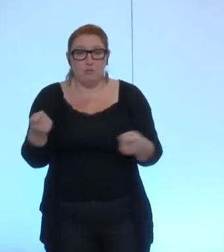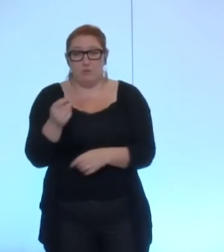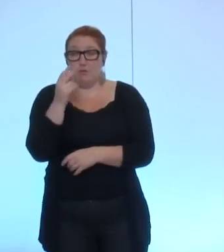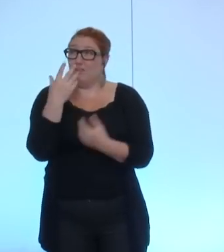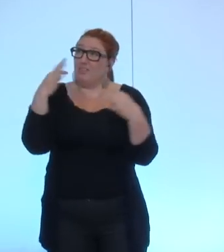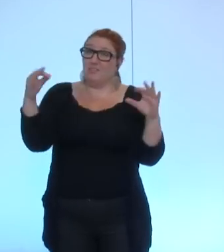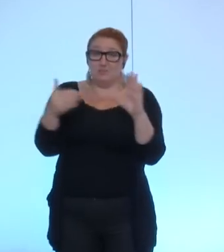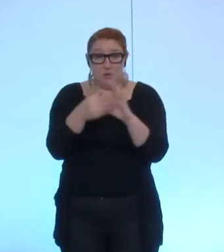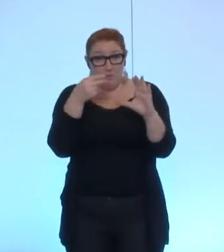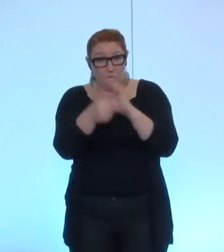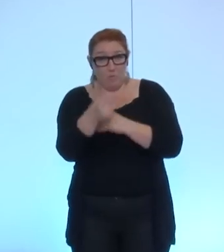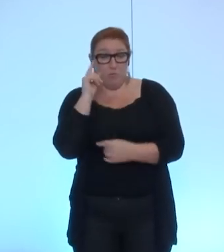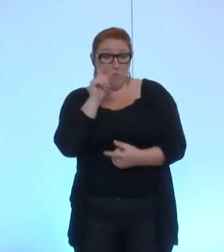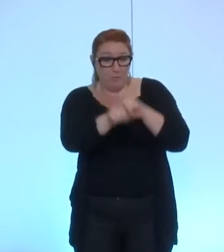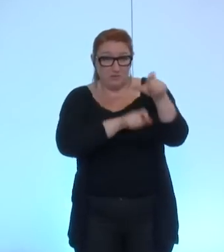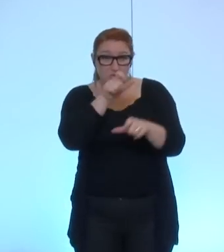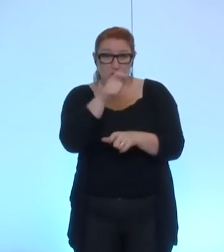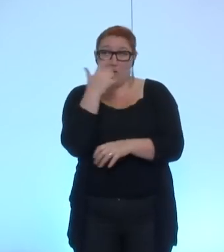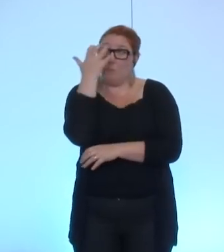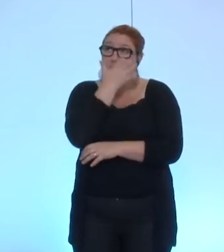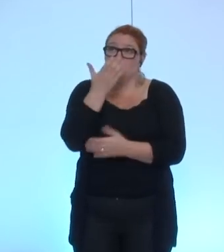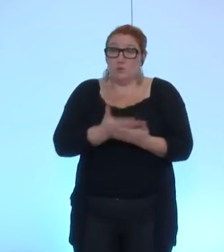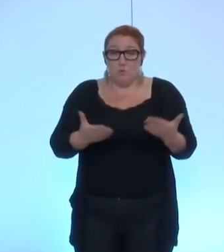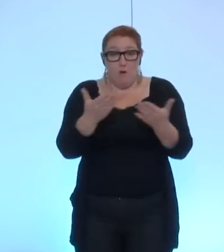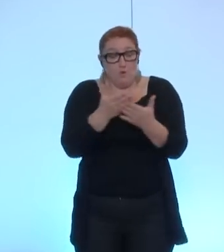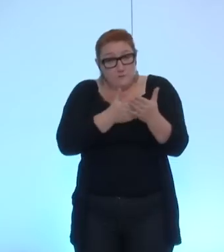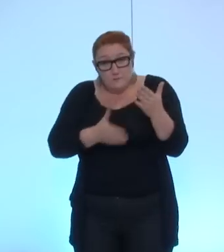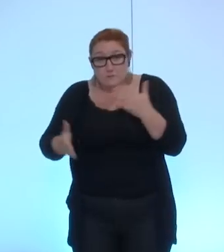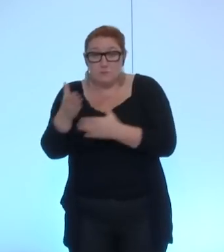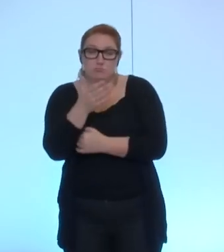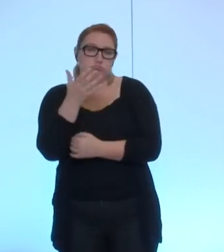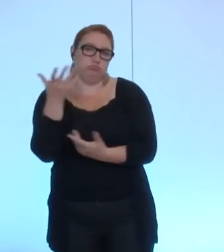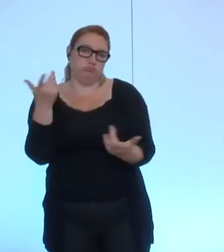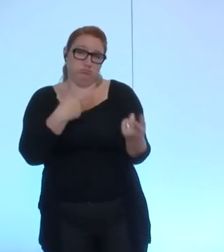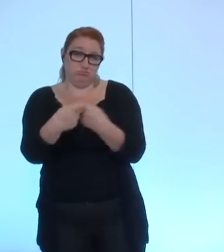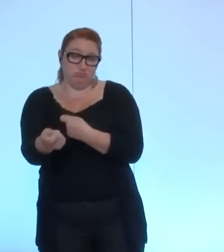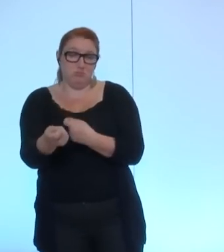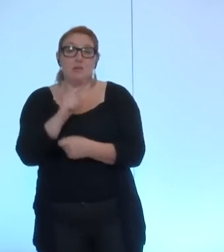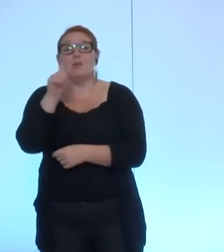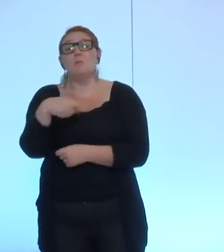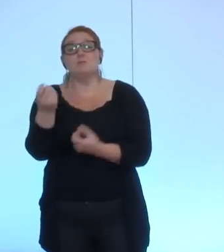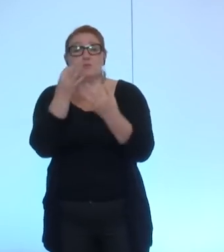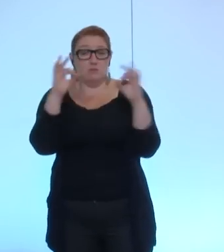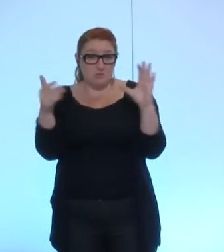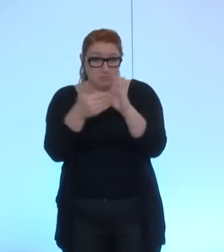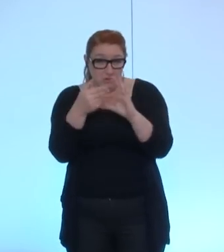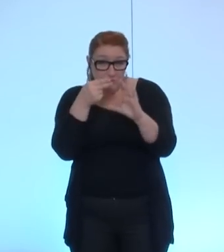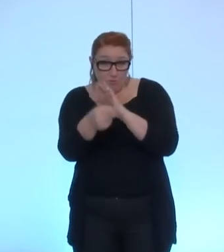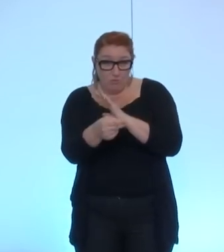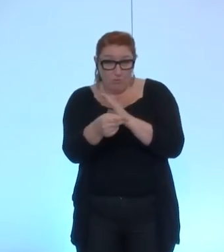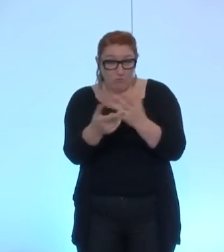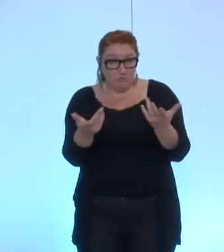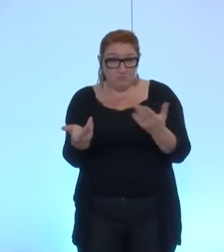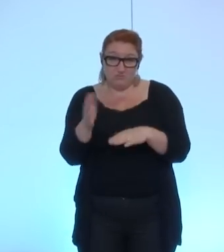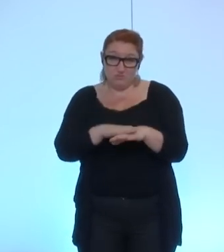survivants dans le long dépassement de l'horreur et bien sûr que peuvent 10 000 euros passent aux milliers de morts